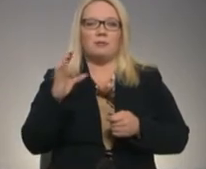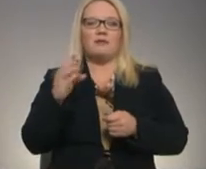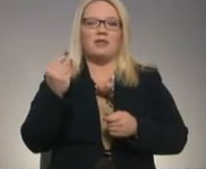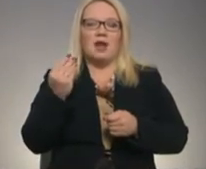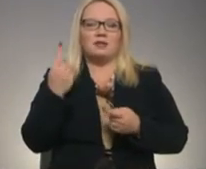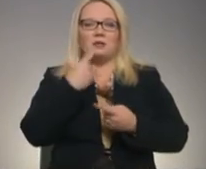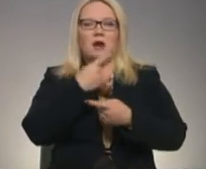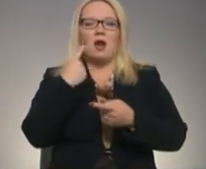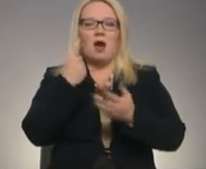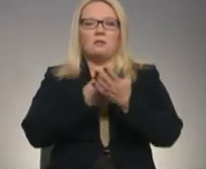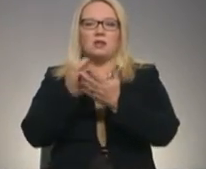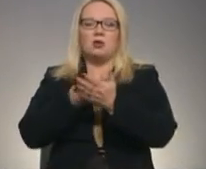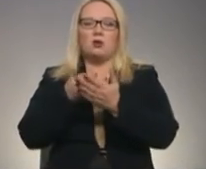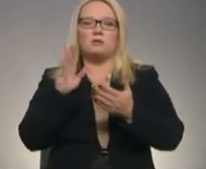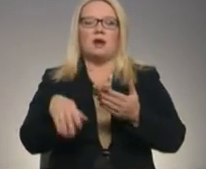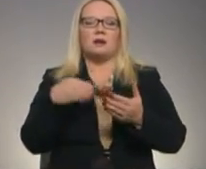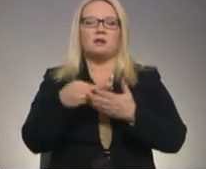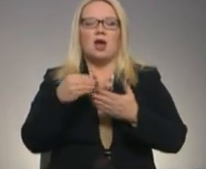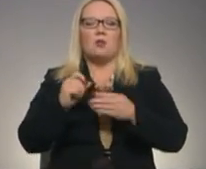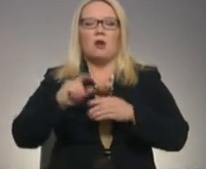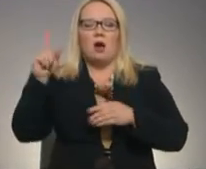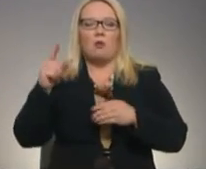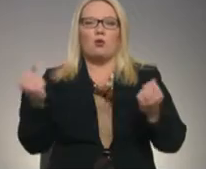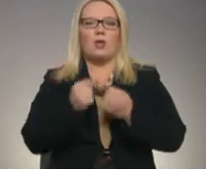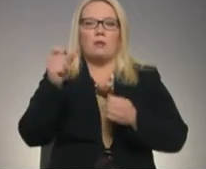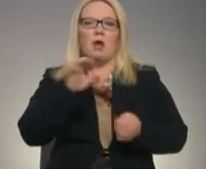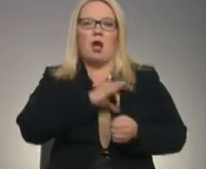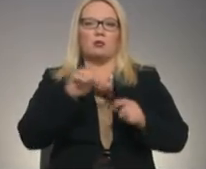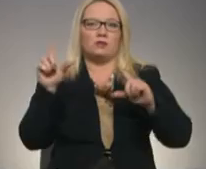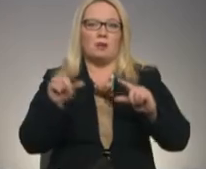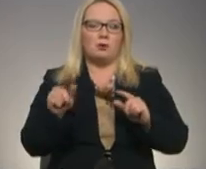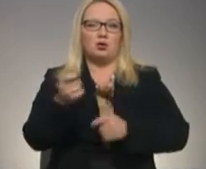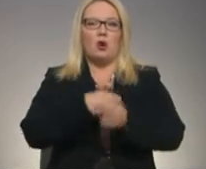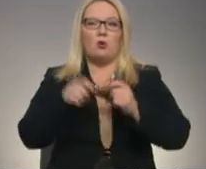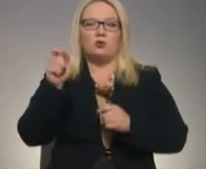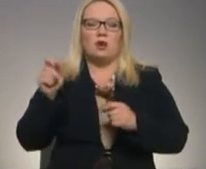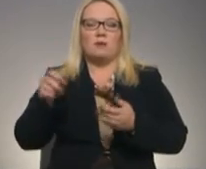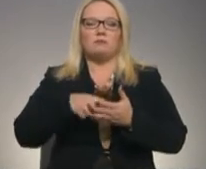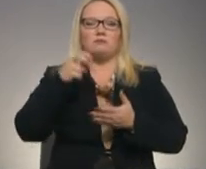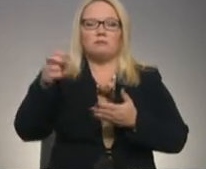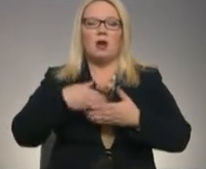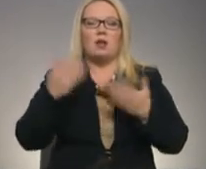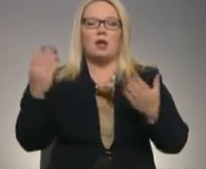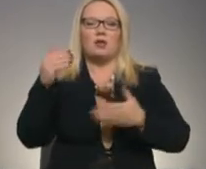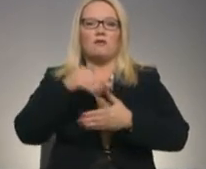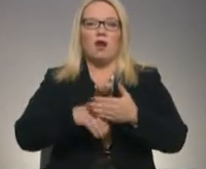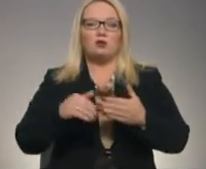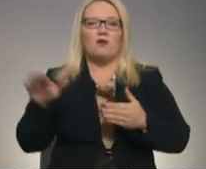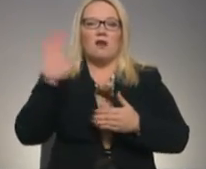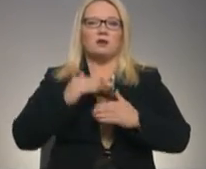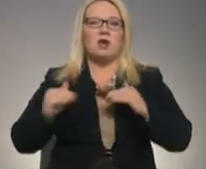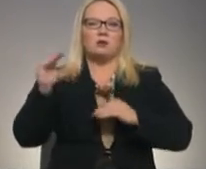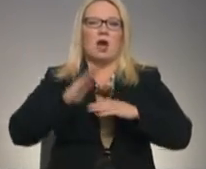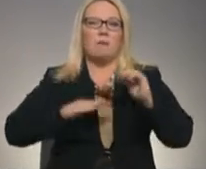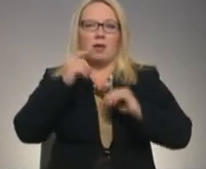apziņojas klients par gaidāmo cenu kāpumu un darbinieka augsts samazināšanu. Uzņēmē nosūtījis arī atklātu vērstulu valsts augstākajām amatpersonām